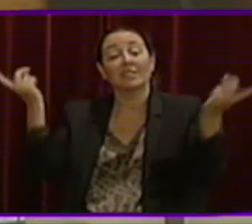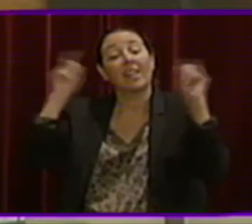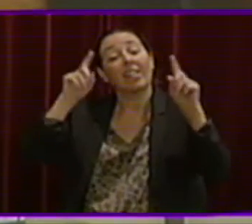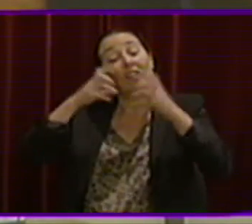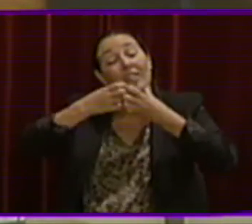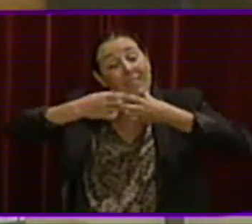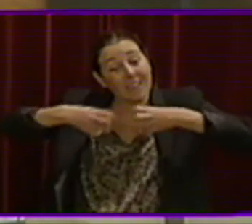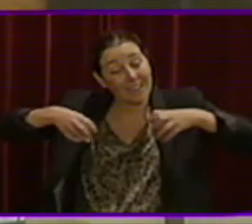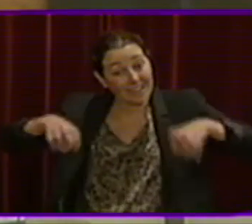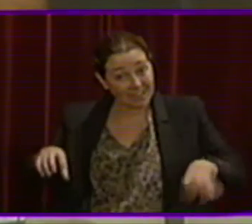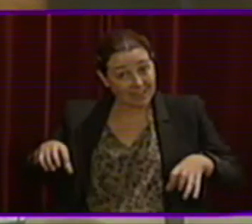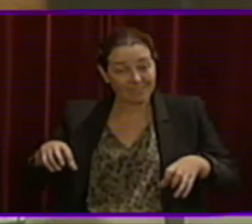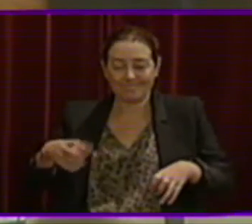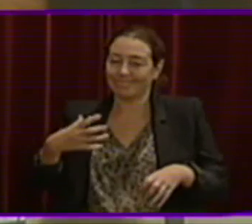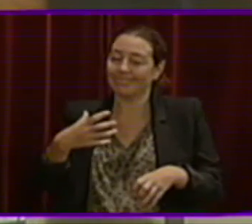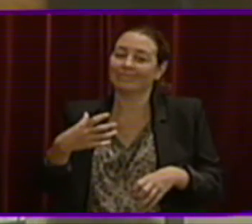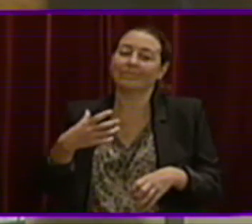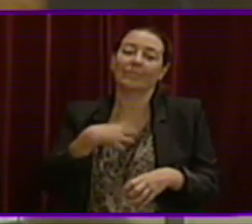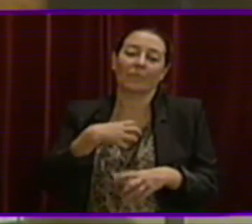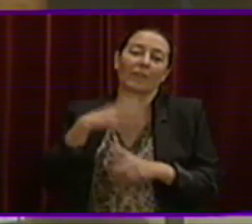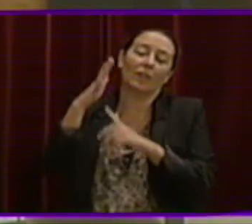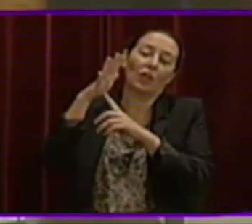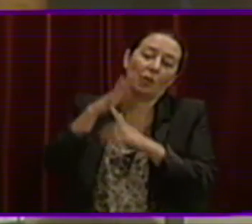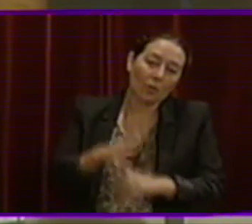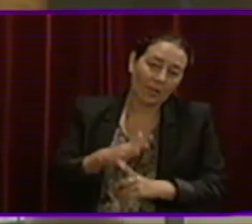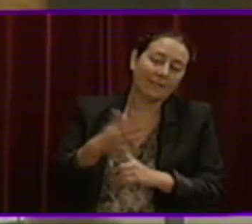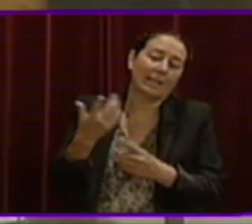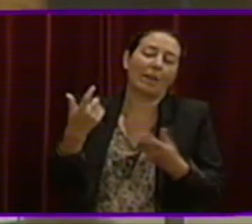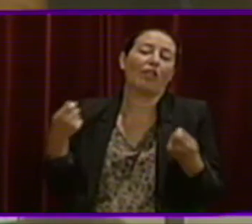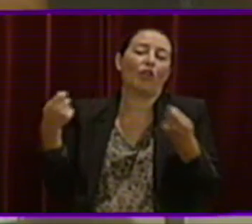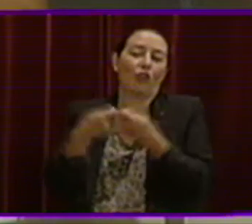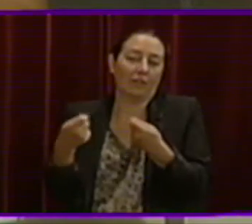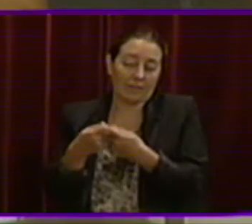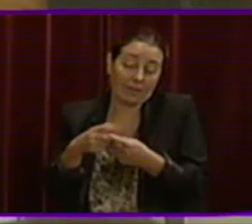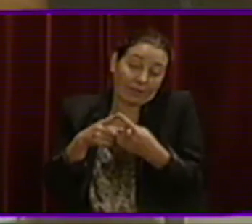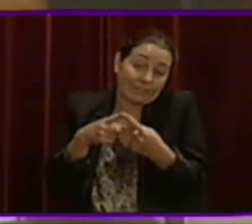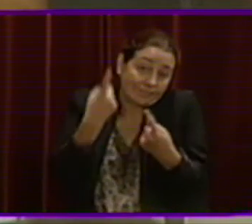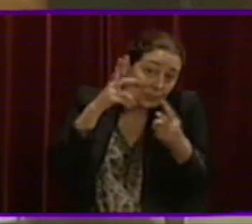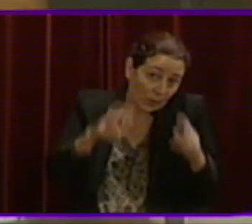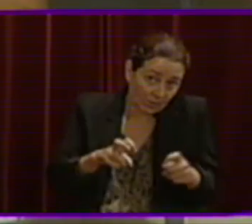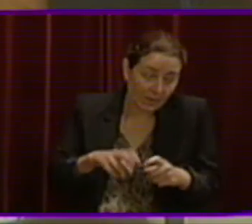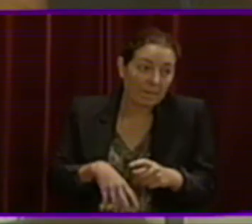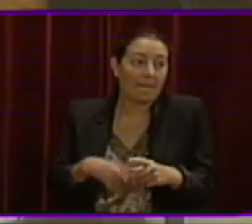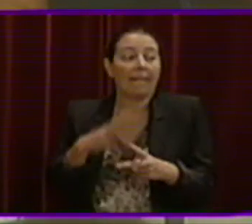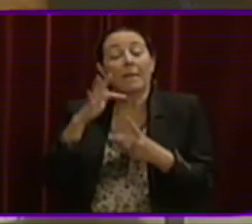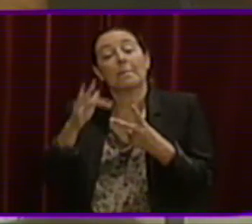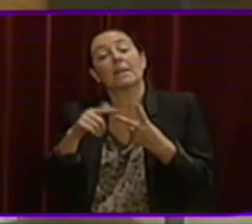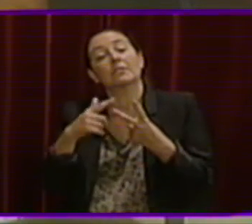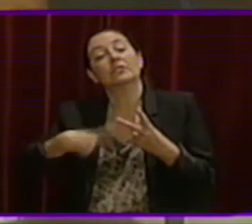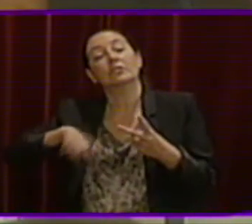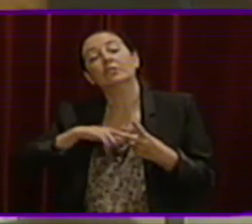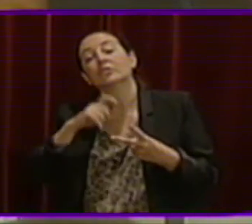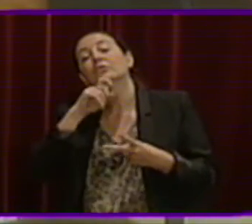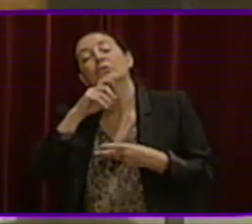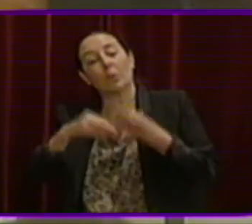diferenciada, no han de ser objectes a discriminació del punt de vista de la concertació. Per tant, aquesta és una qüestió. Després, nosaltres, el que hem fet quan vam